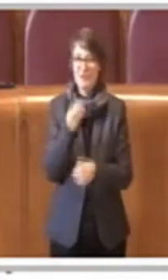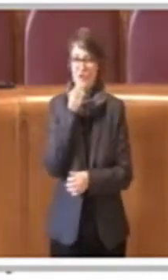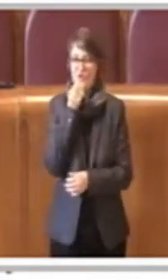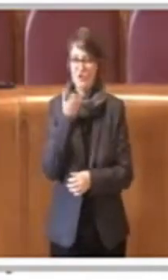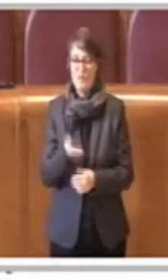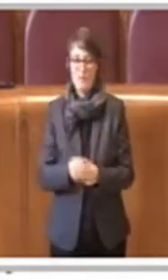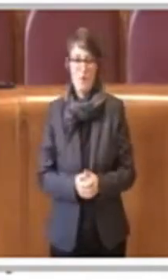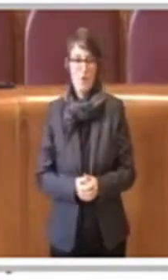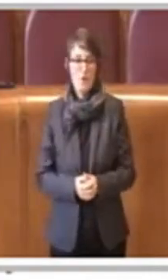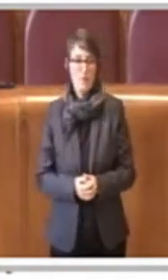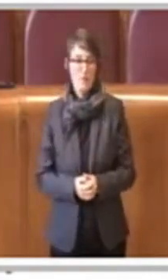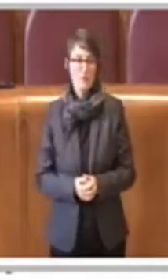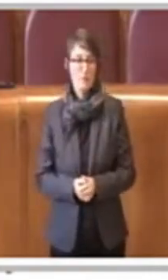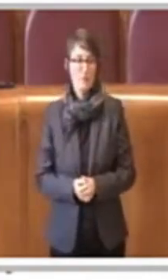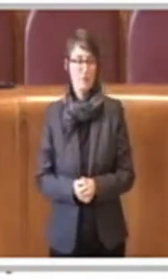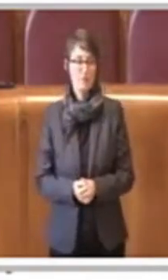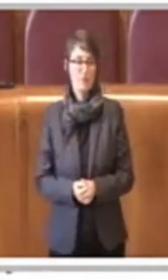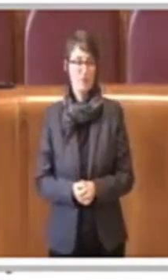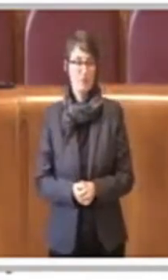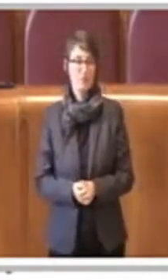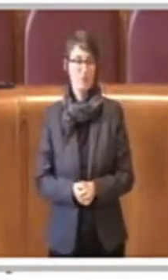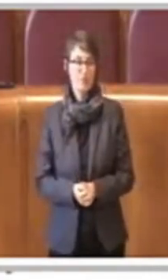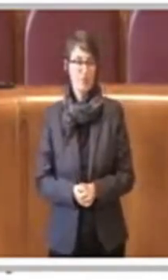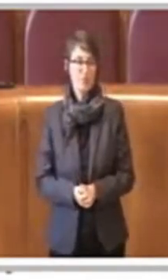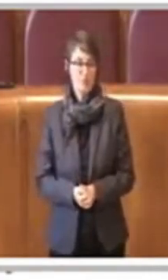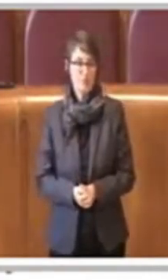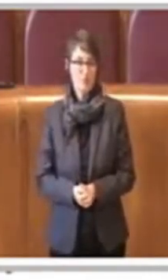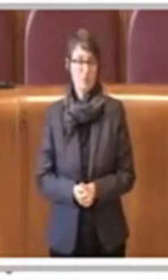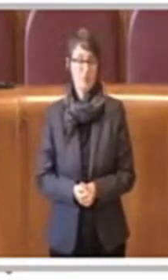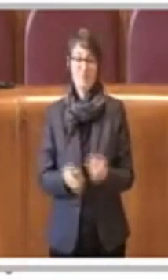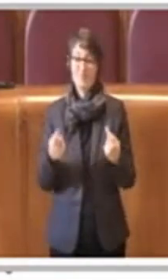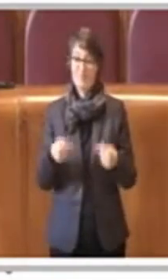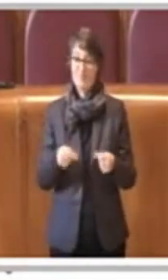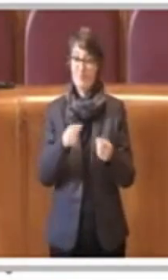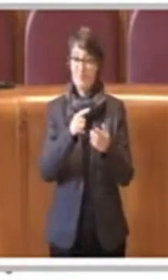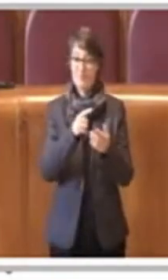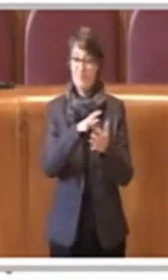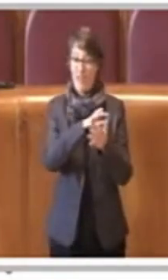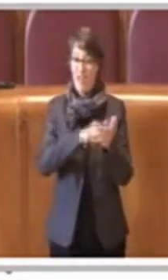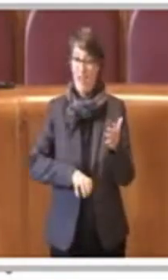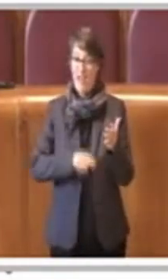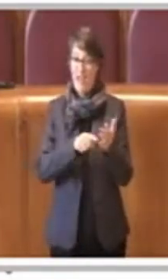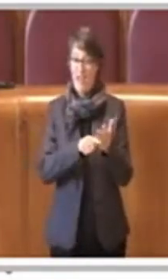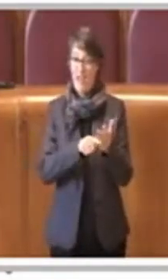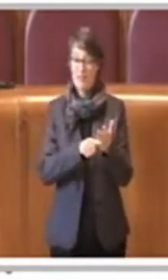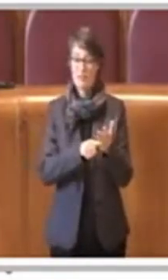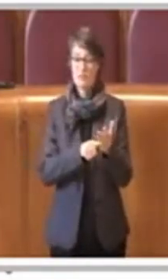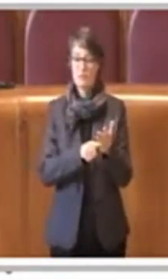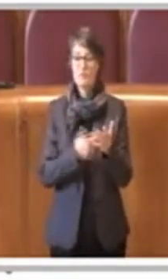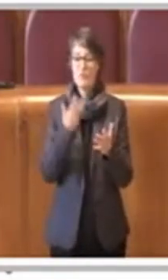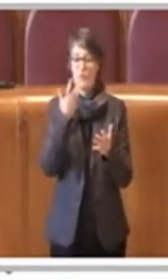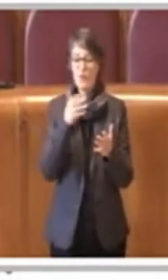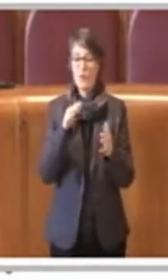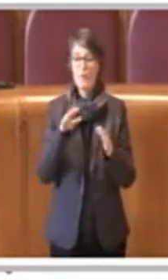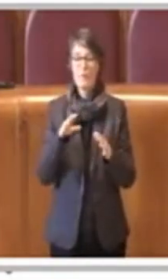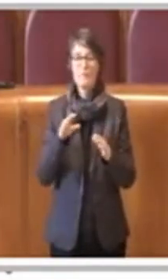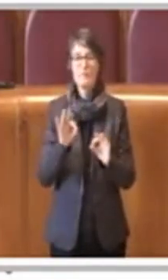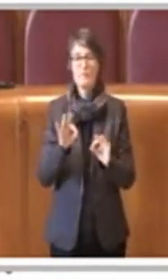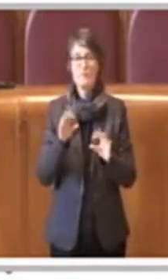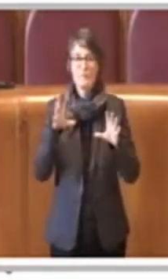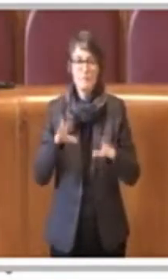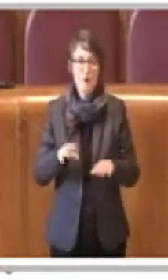Quello che vogliamo imprimere oggi con questo atto è intraprendere un percorso di consapevolezza